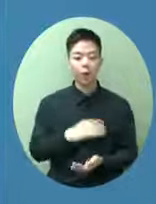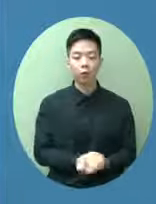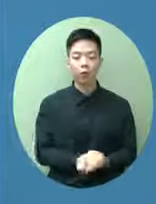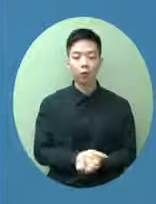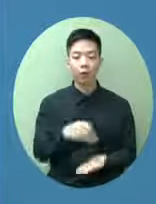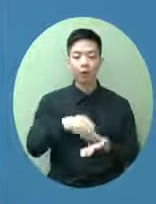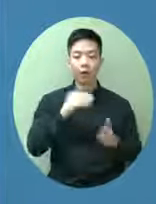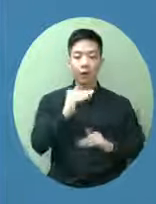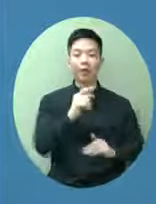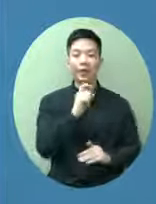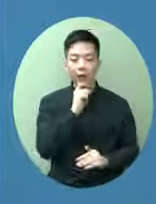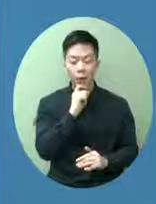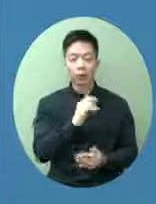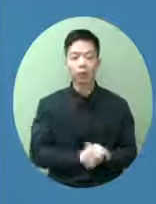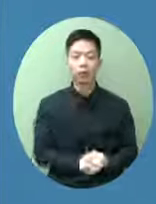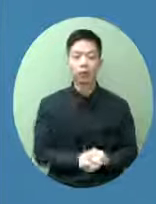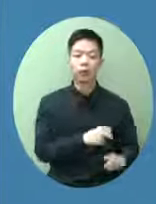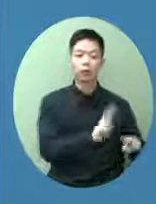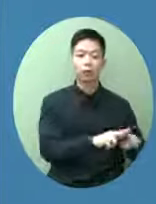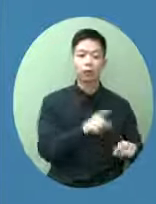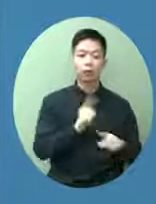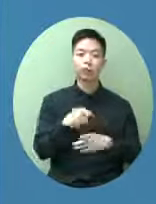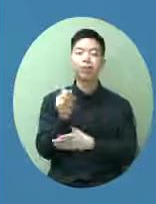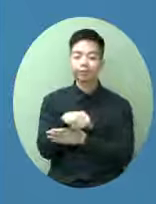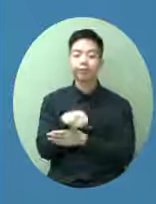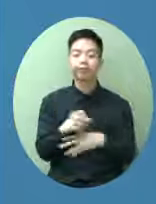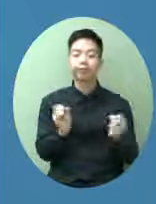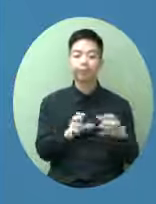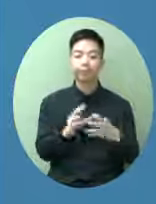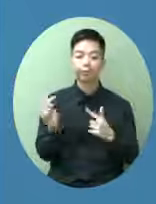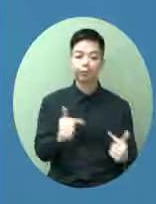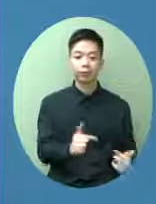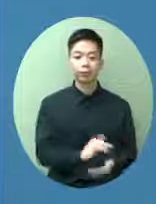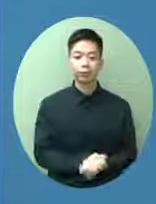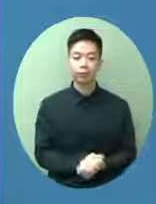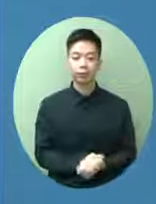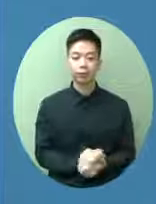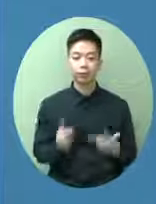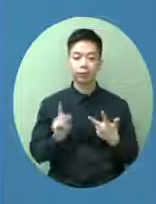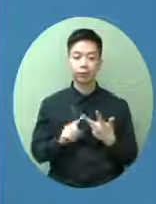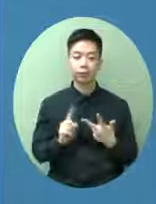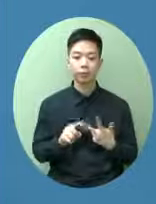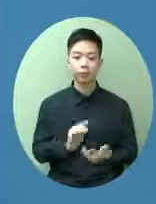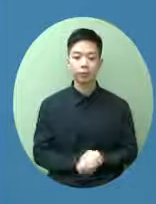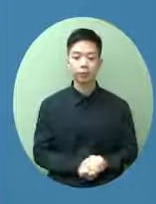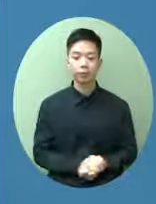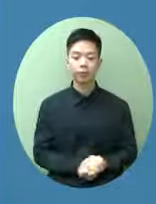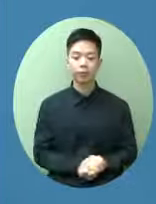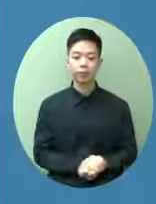但是這個工作要繼續努力第三其實那個討論